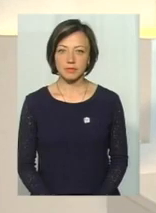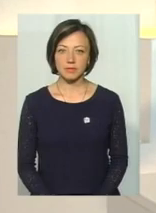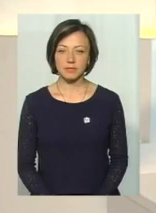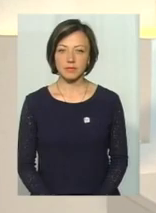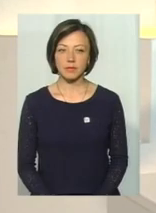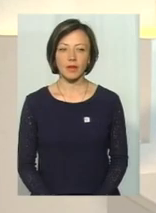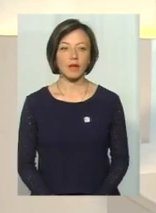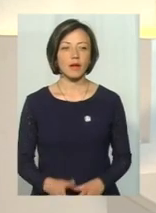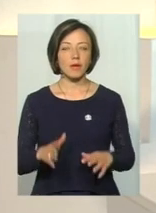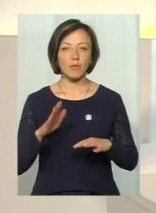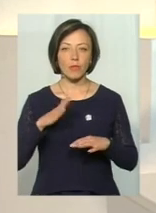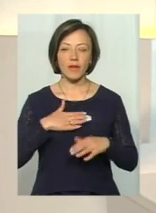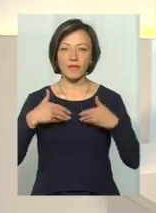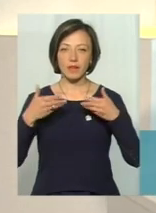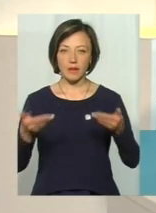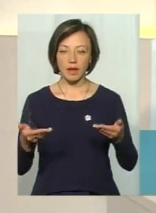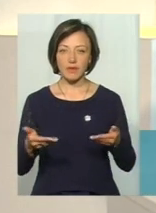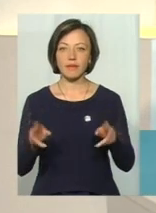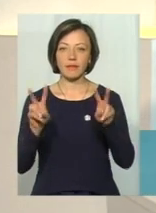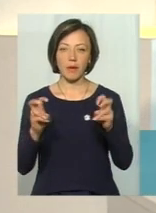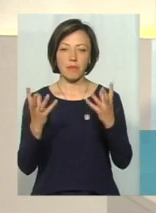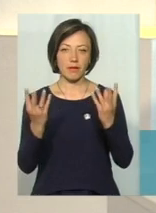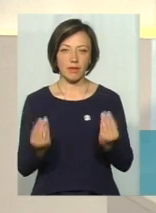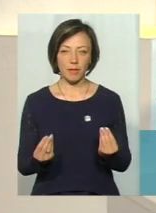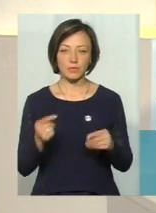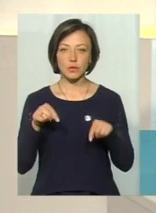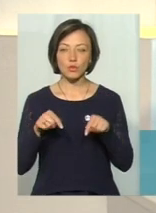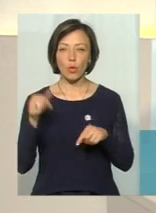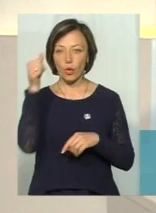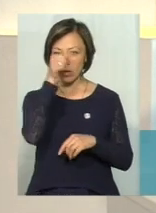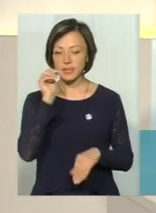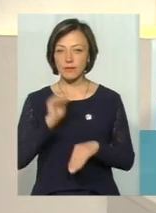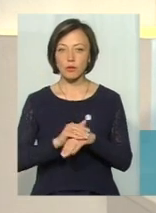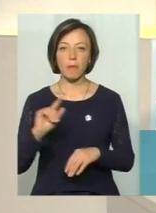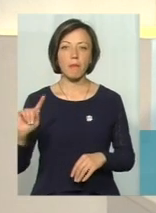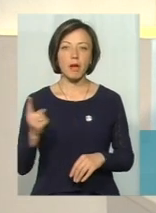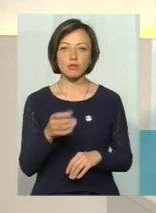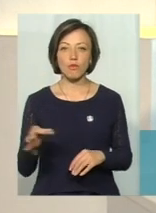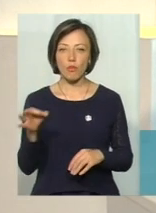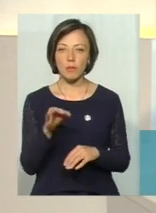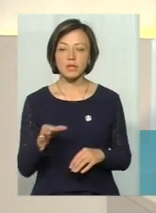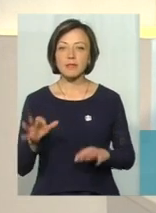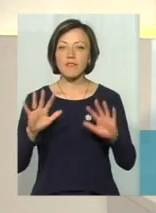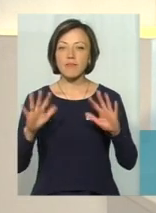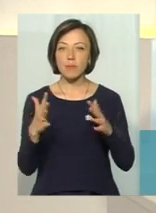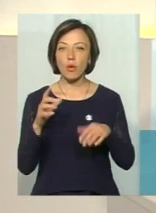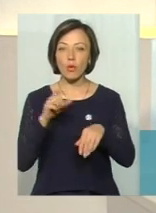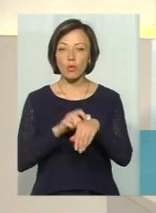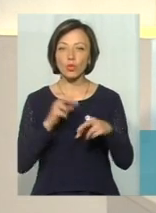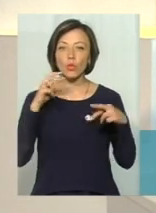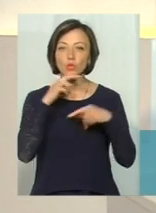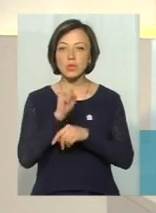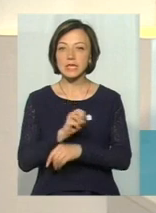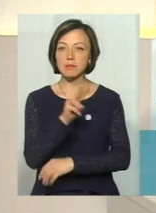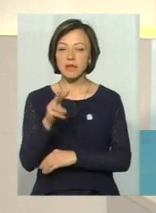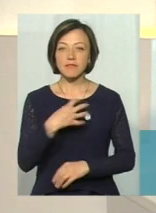Мої вітання на Суспільному, тема дня. Цьогоріч зафіксований перший в області випадок укусу отруйної змії. Стався